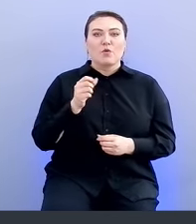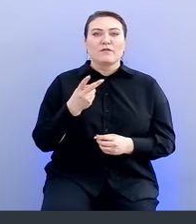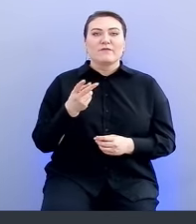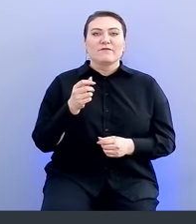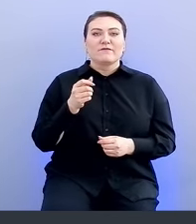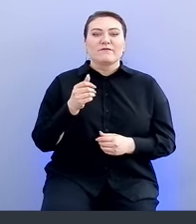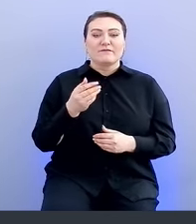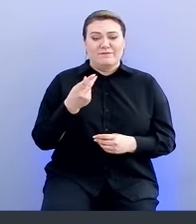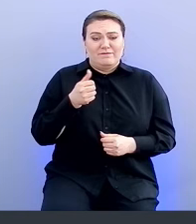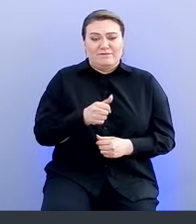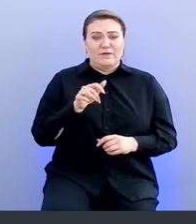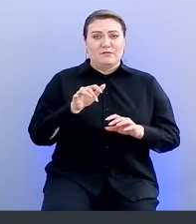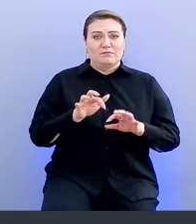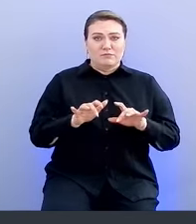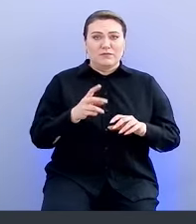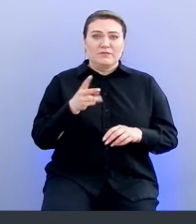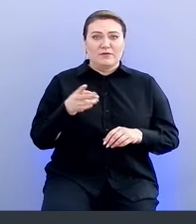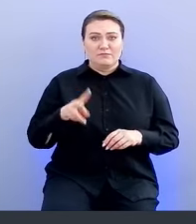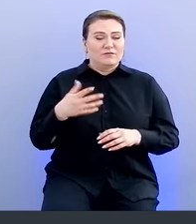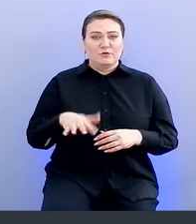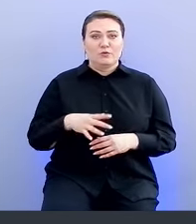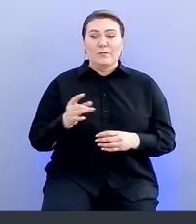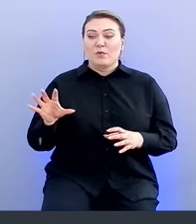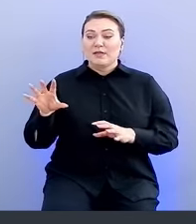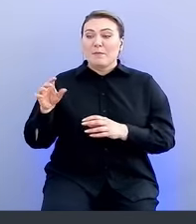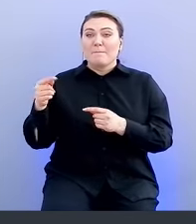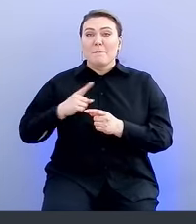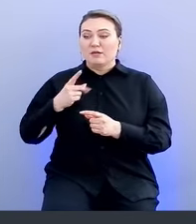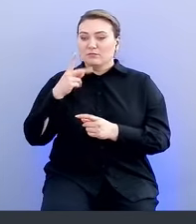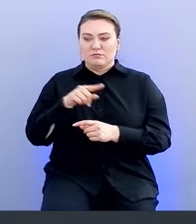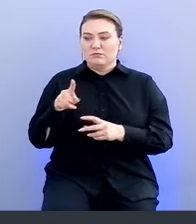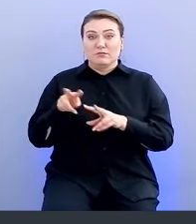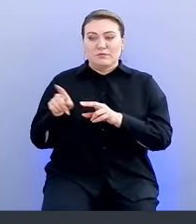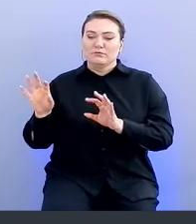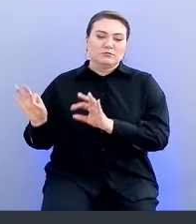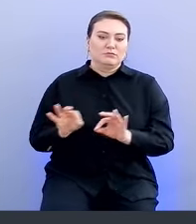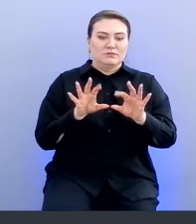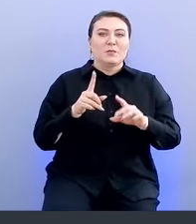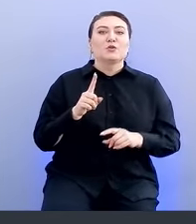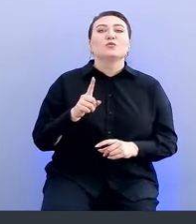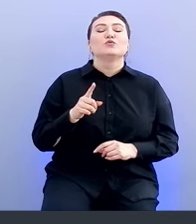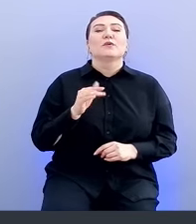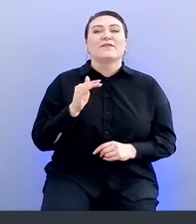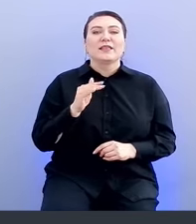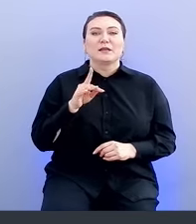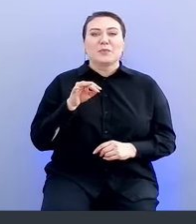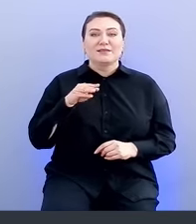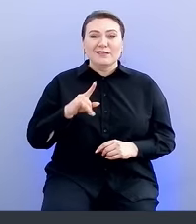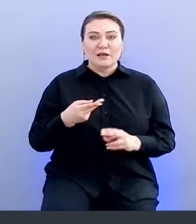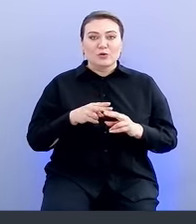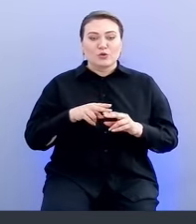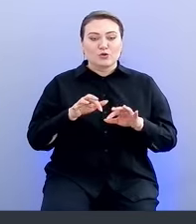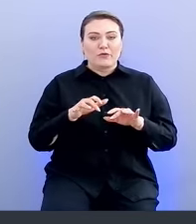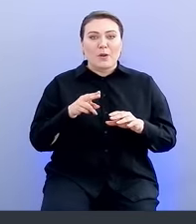двух кликов просто смигрировать из мастера все, что совпадало. Почему? Потому что фингерпринты, которые строились по